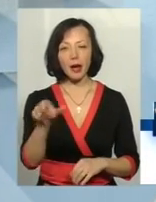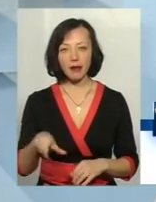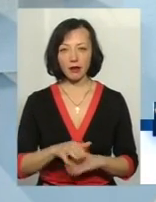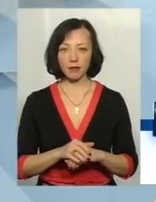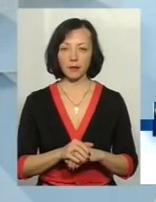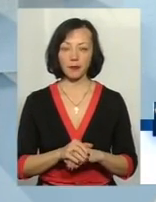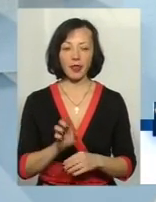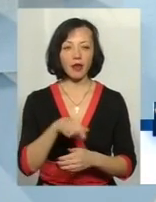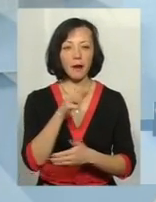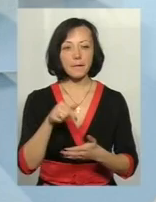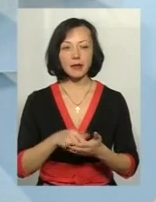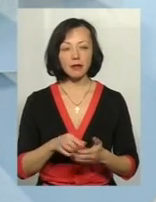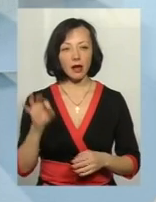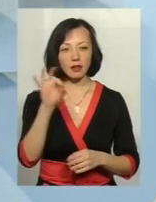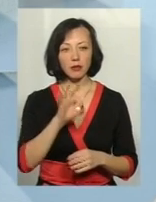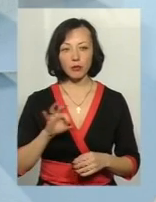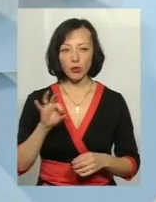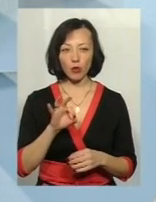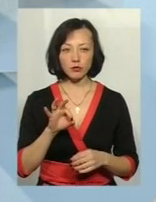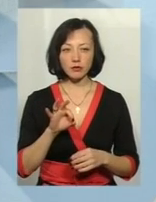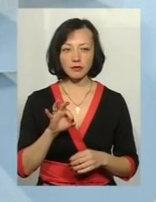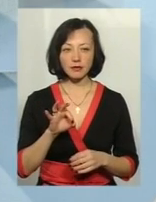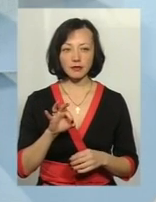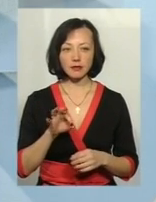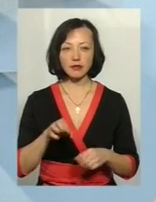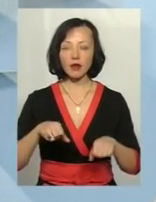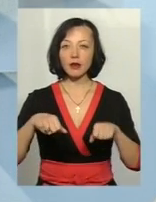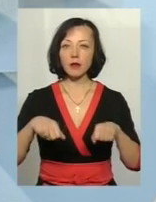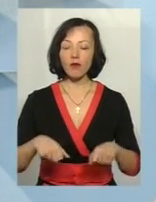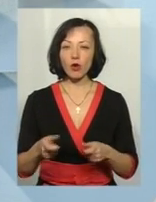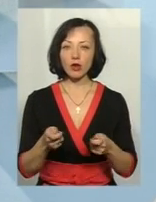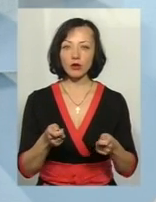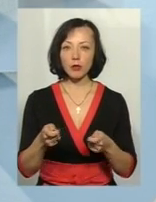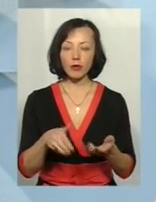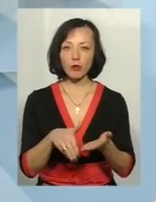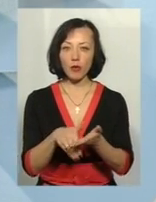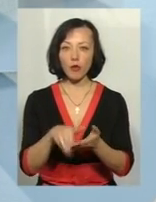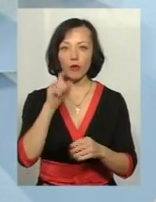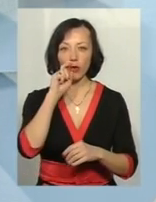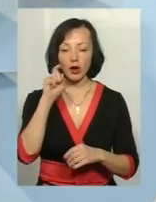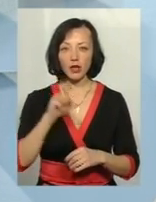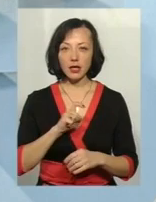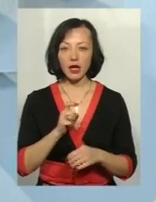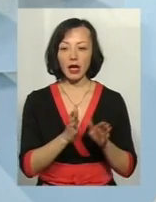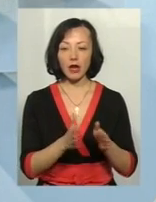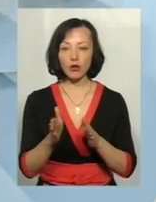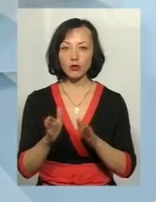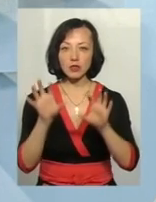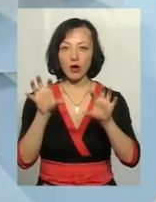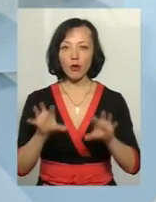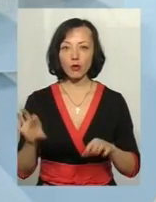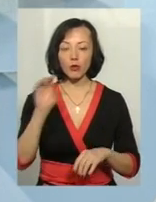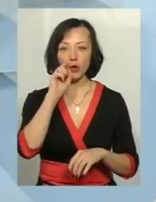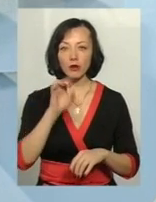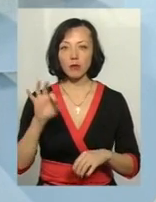щодо правового регулювання правової допомоги в Україні, регулюється законом України про